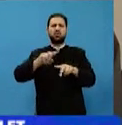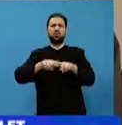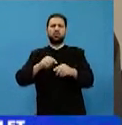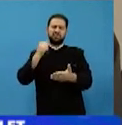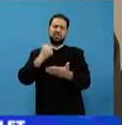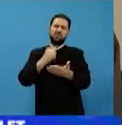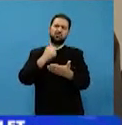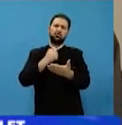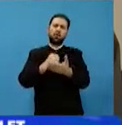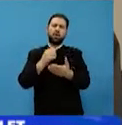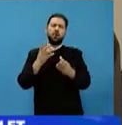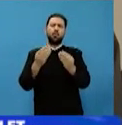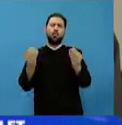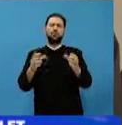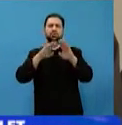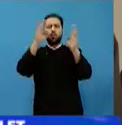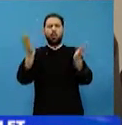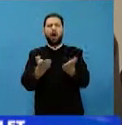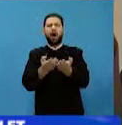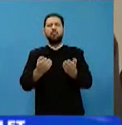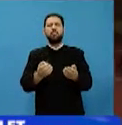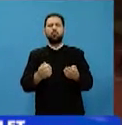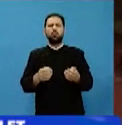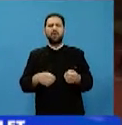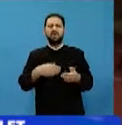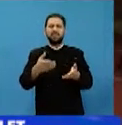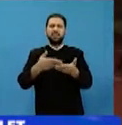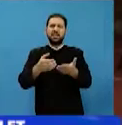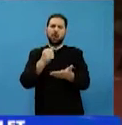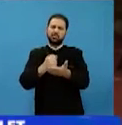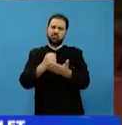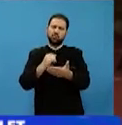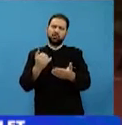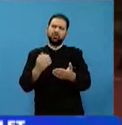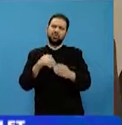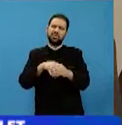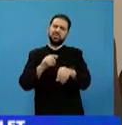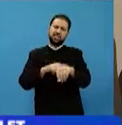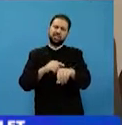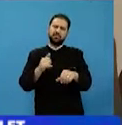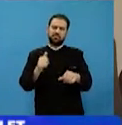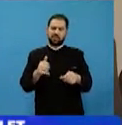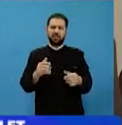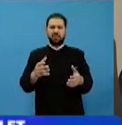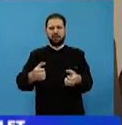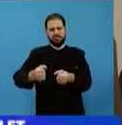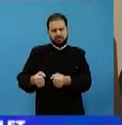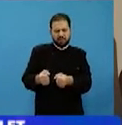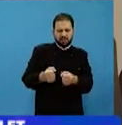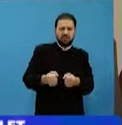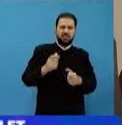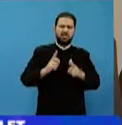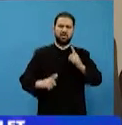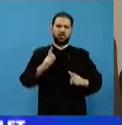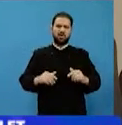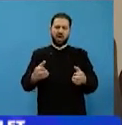foarte multe scrisori, fiecare cu nevoința sa, fiecare cu problema sa. Și în timp ce el se nevoia cu acest sac de scrisori și cu